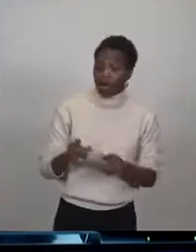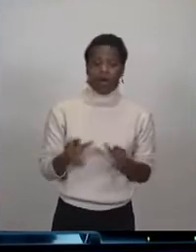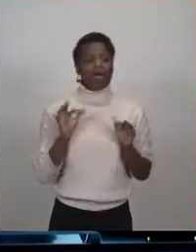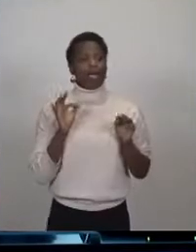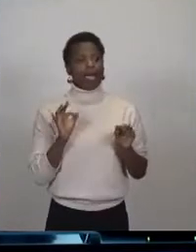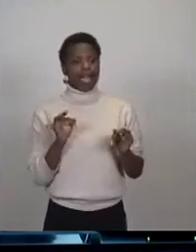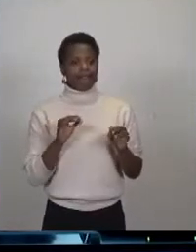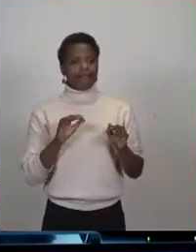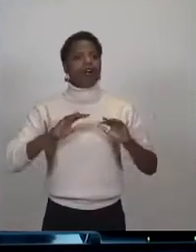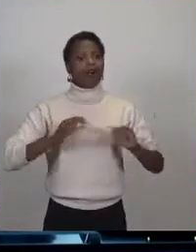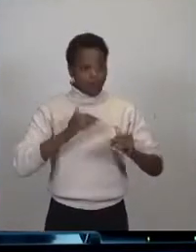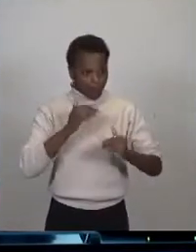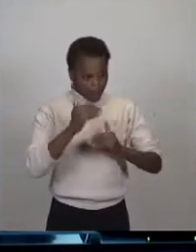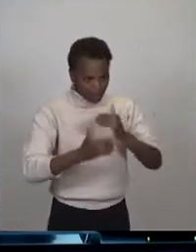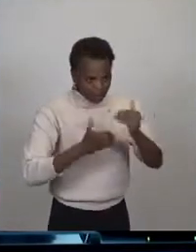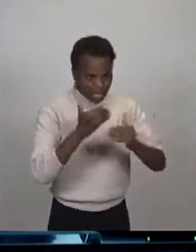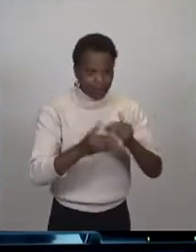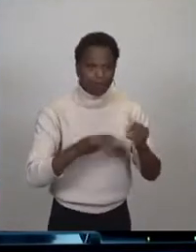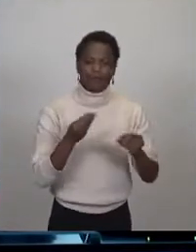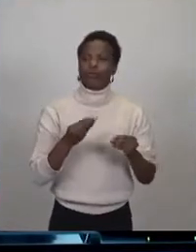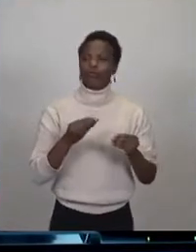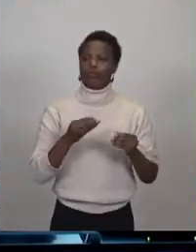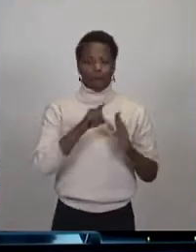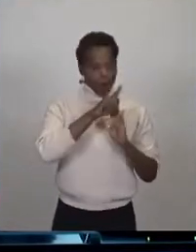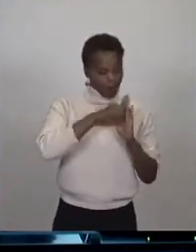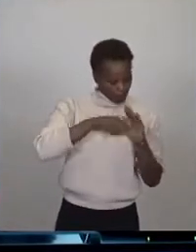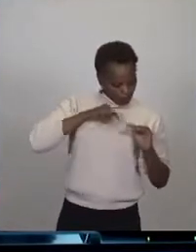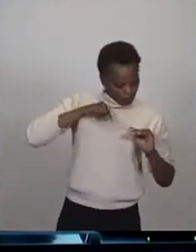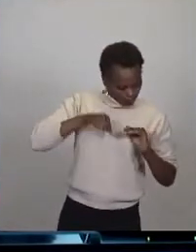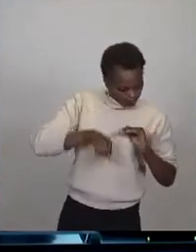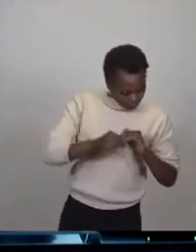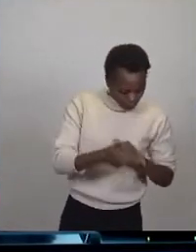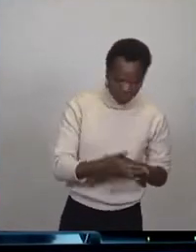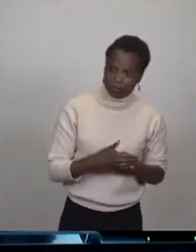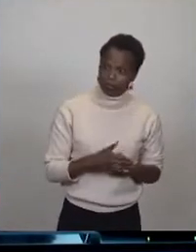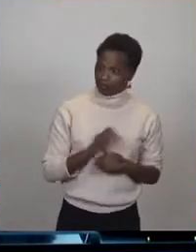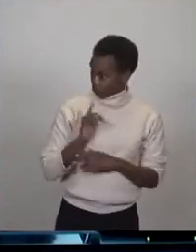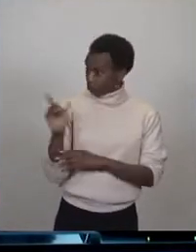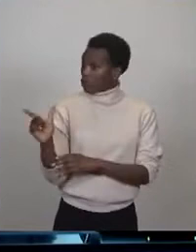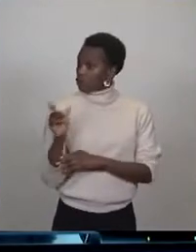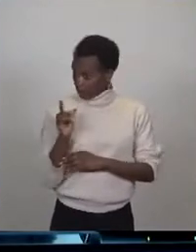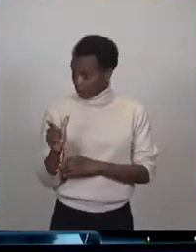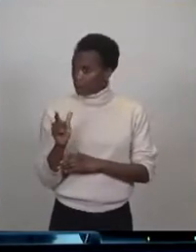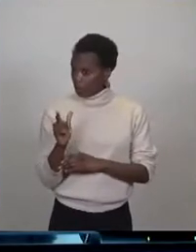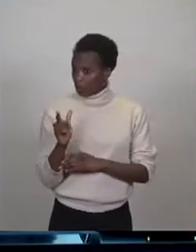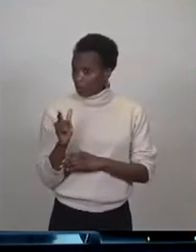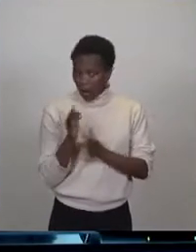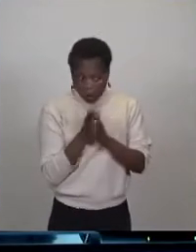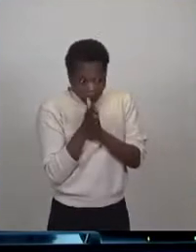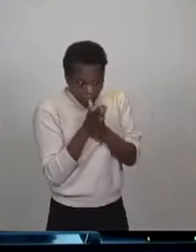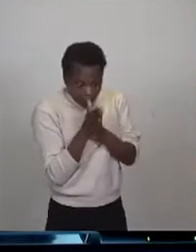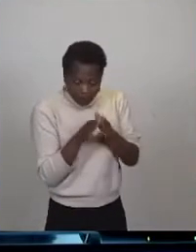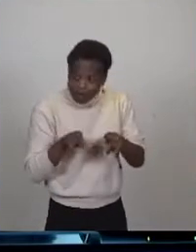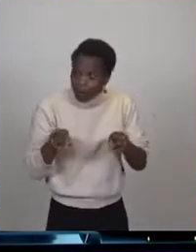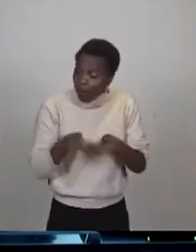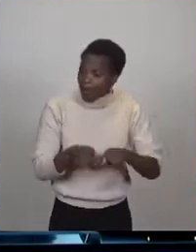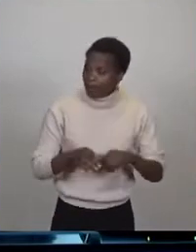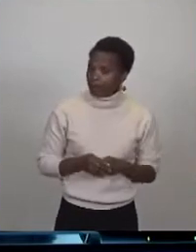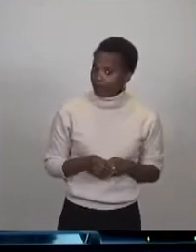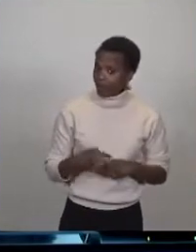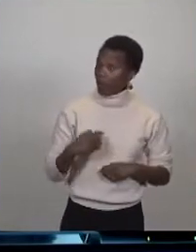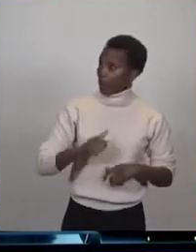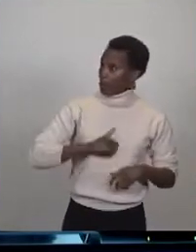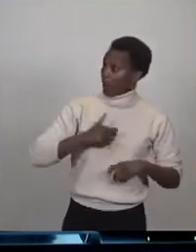nature ou sur la profondeur des mesures. En tout cas, cette volonté, nous la partageons et, je peux vous dire, en tant que maire adjoint de quartier, que je me suis fait suffisamment